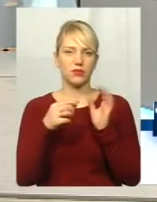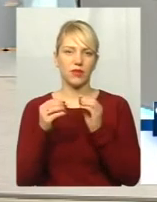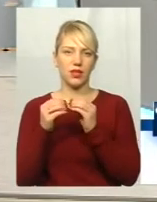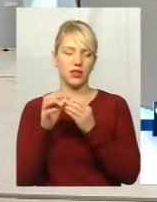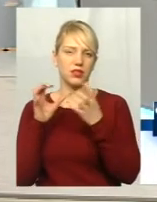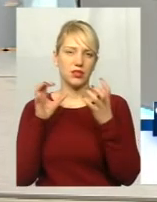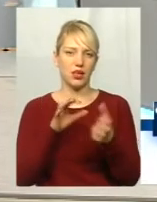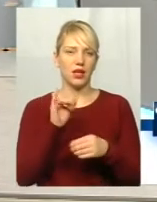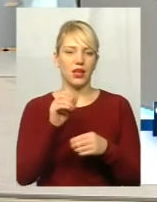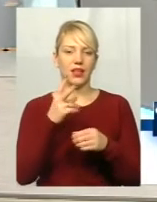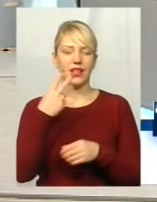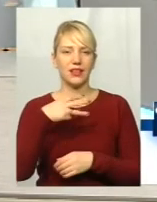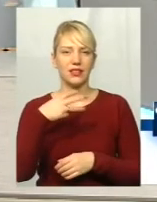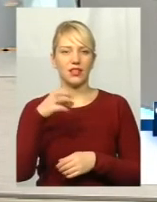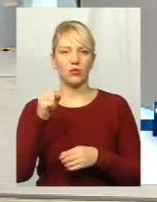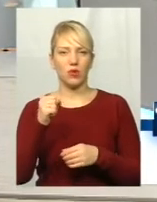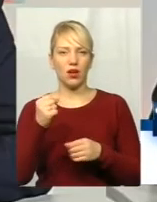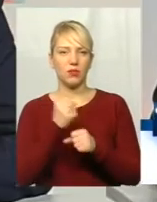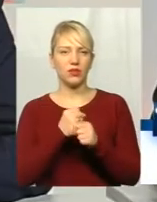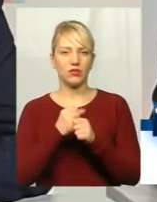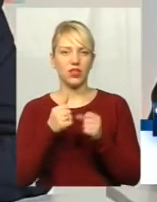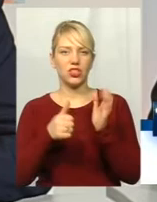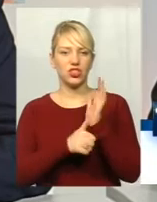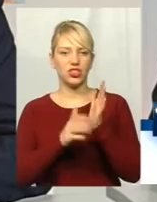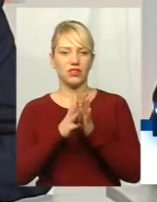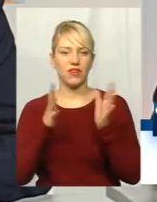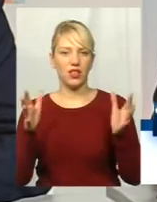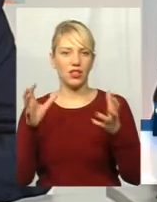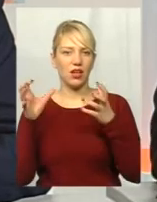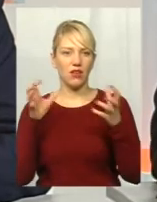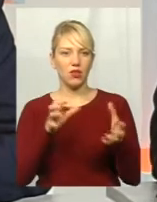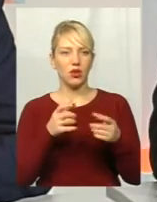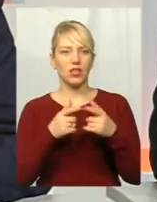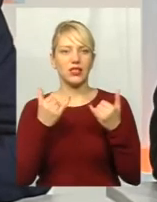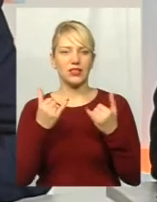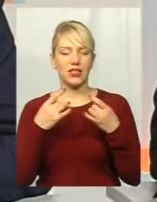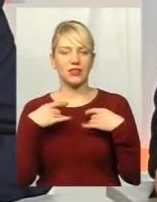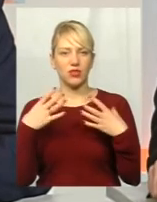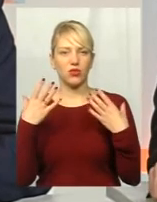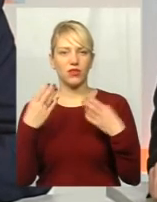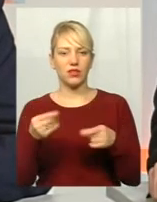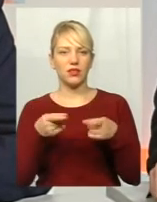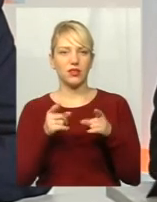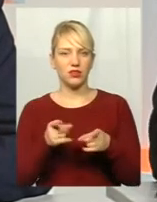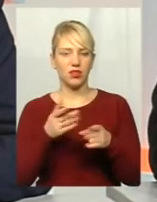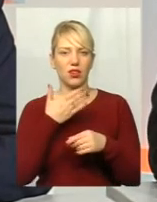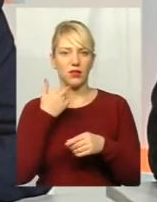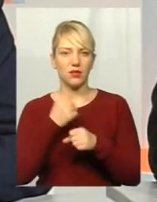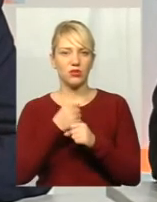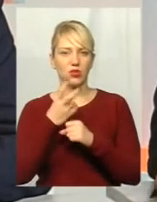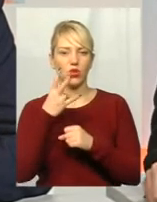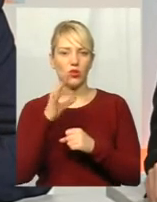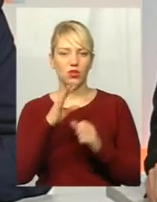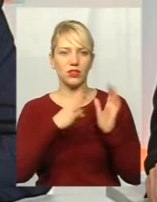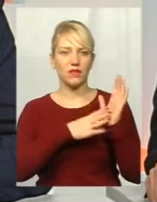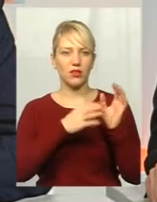тридцатому А працювало шість великих автобусів. Зараз автобуси в святковій дім, вони дійсно не працюють. Але з 9-го,